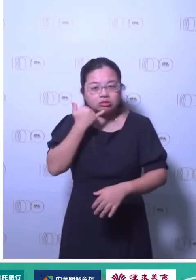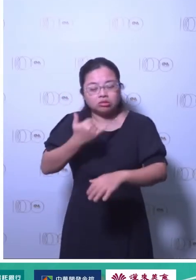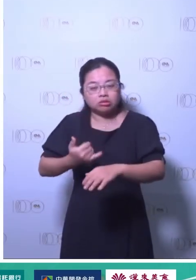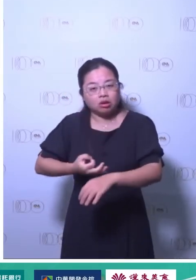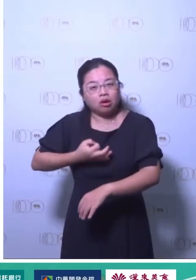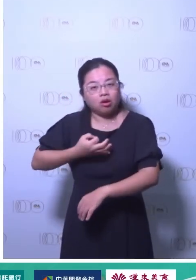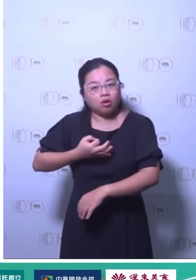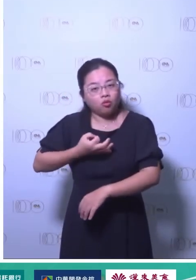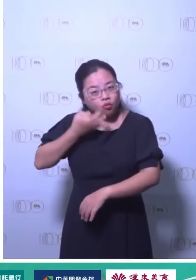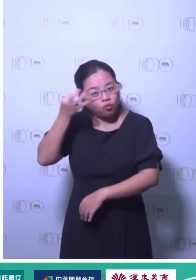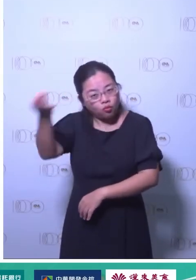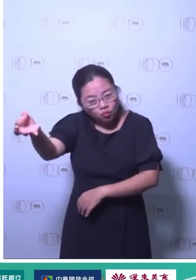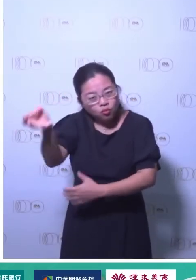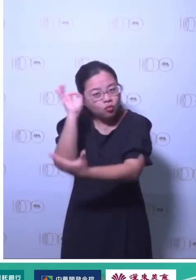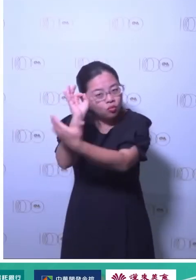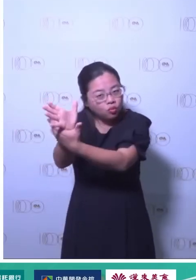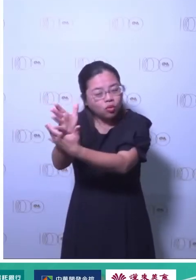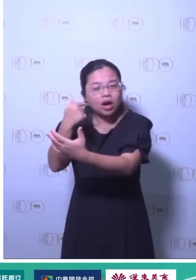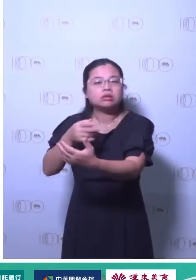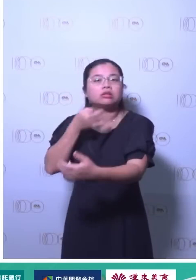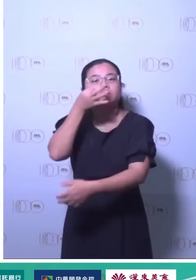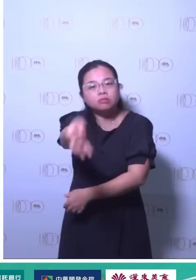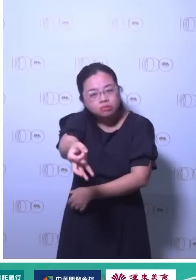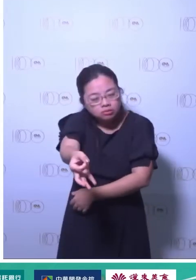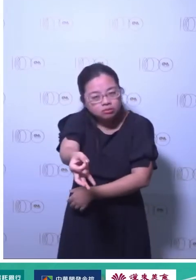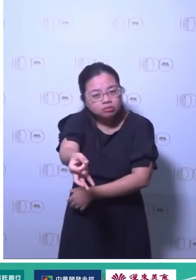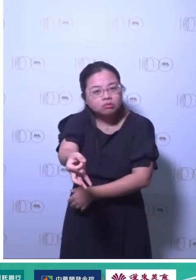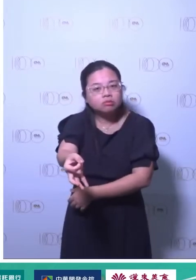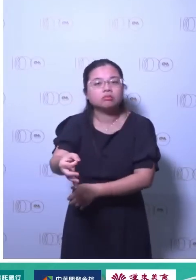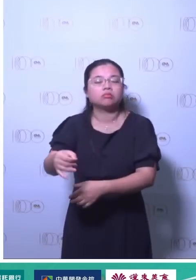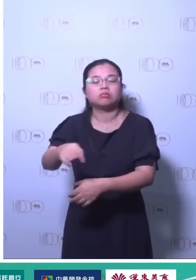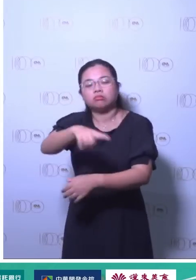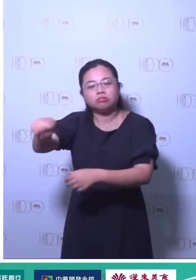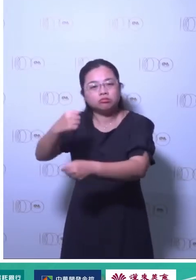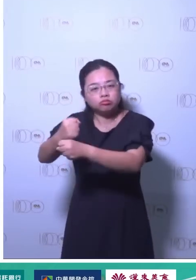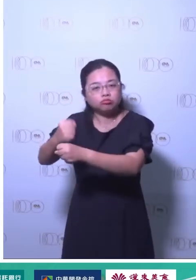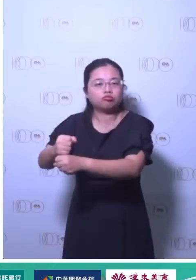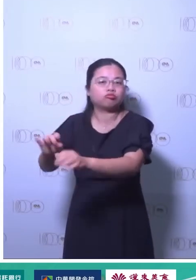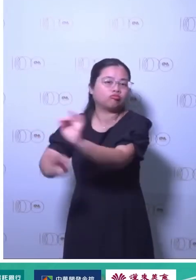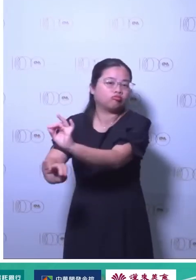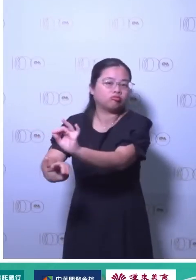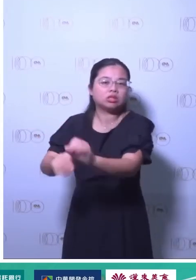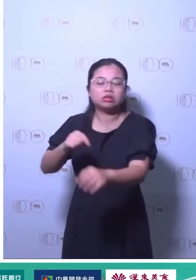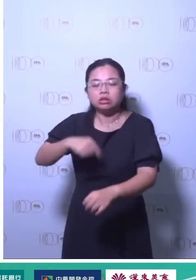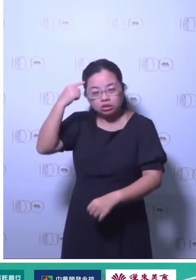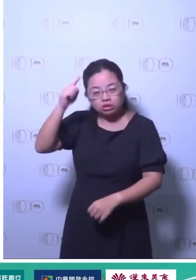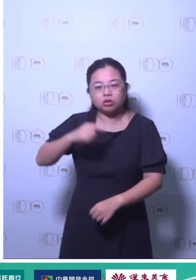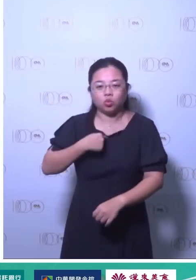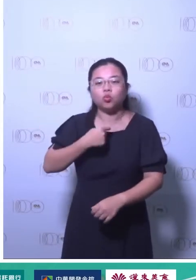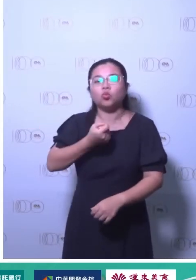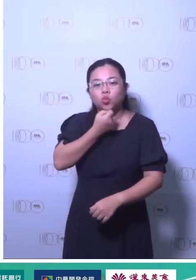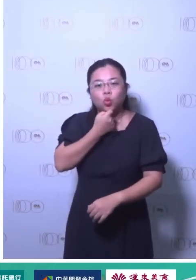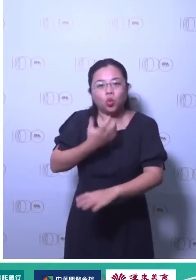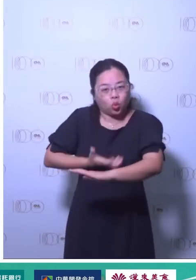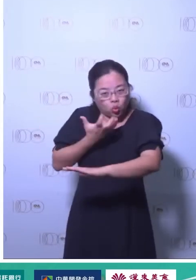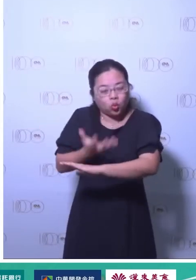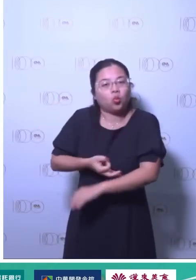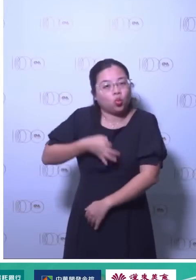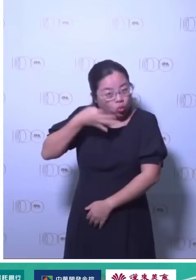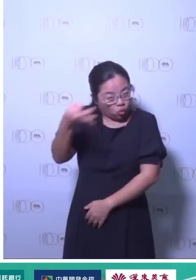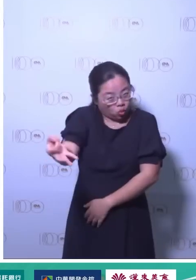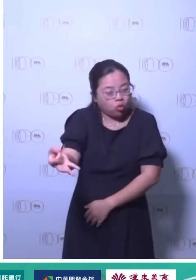可能会用到为什么因为碳权它的重点就是在帮助碳中和当你自己减很困难的时候